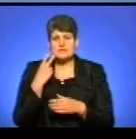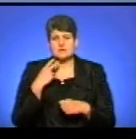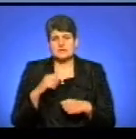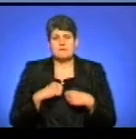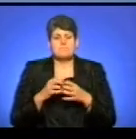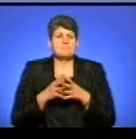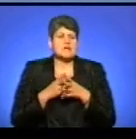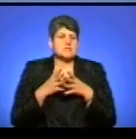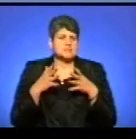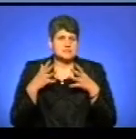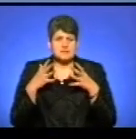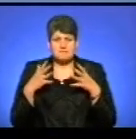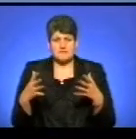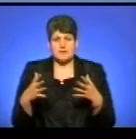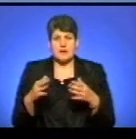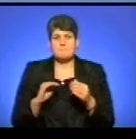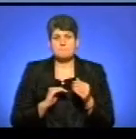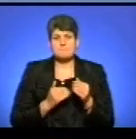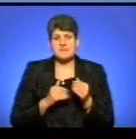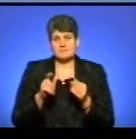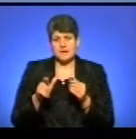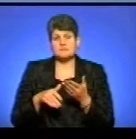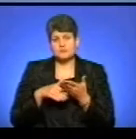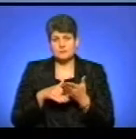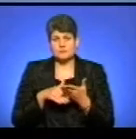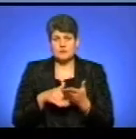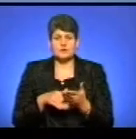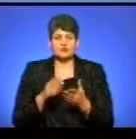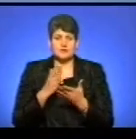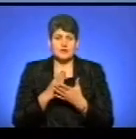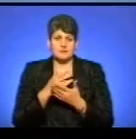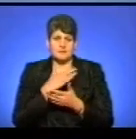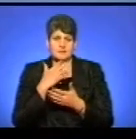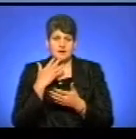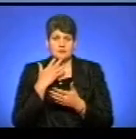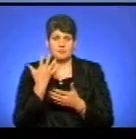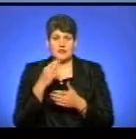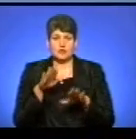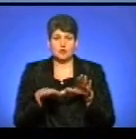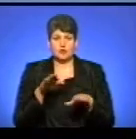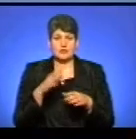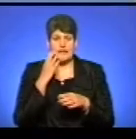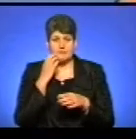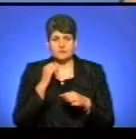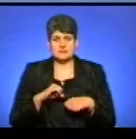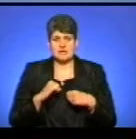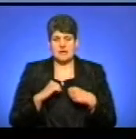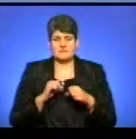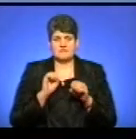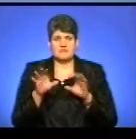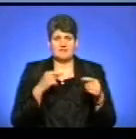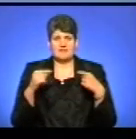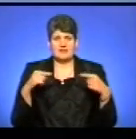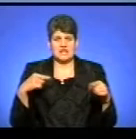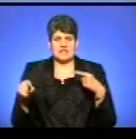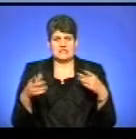ну, максимально розумієте, так, а підприємці долучаються, ну, якщо є всього багато, наприклад, 5 тонн яблок, стараємося відправити там, різні точки